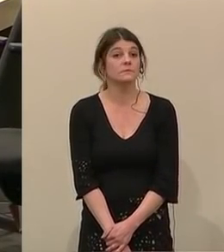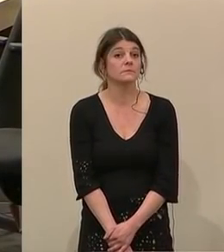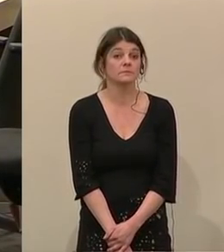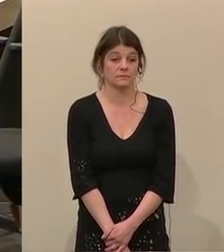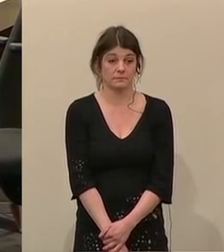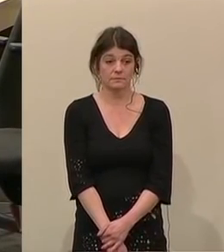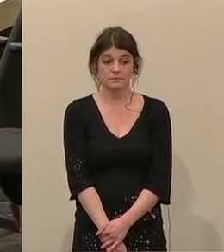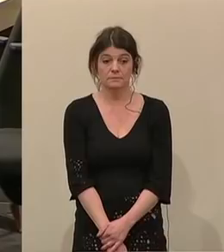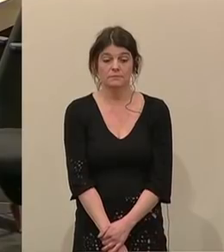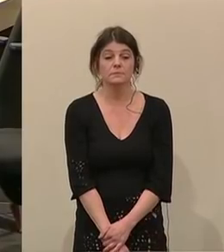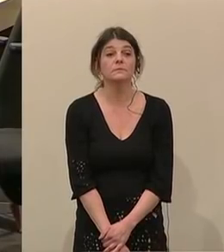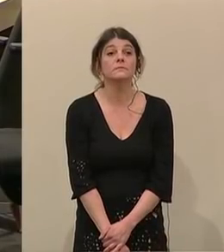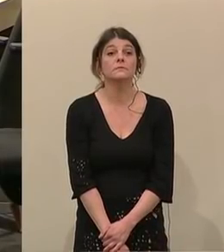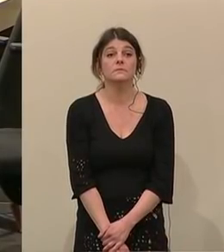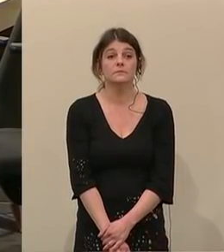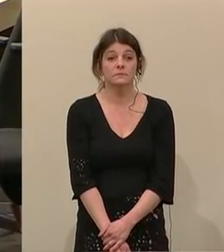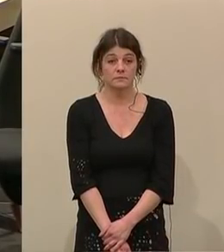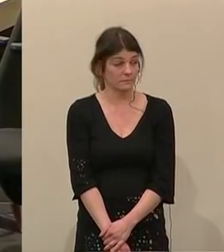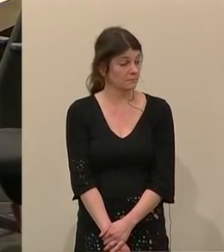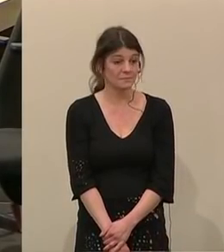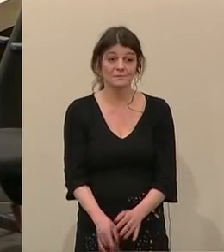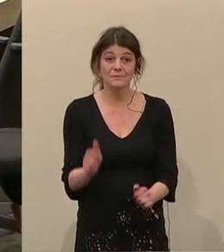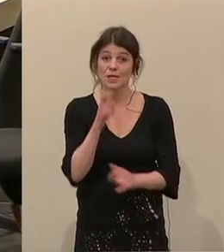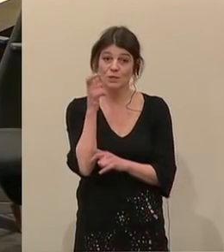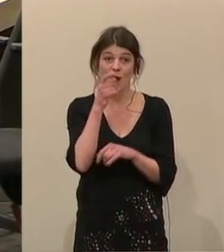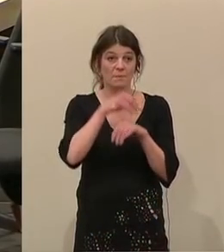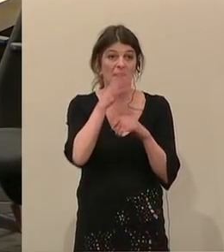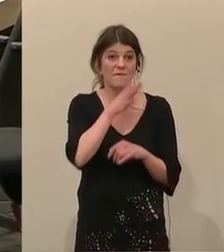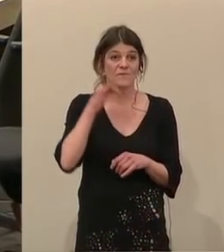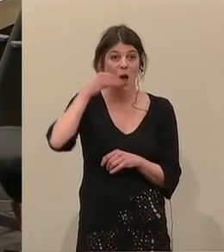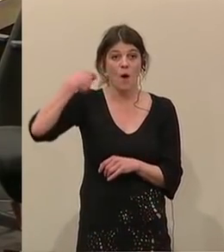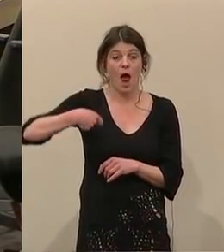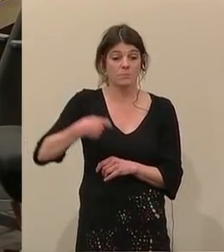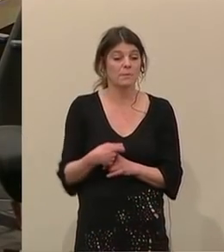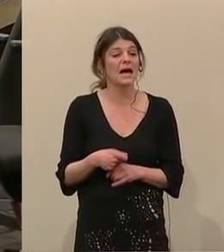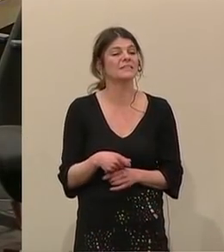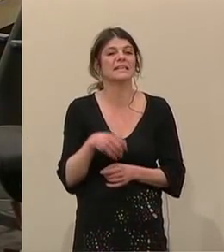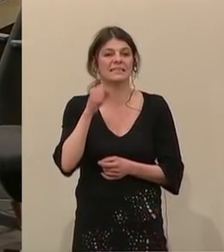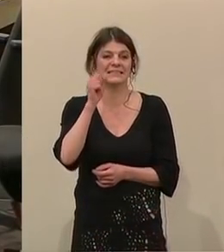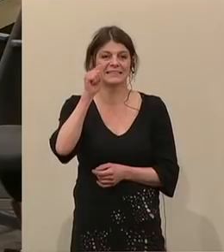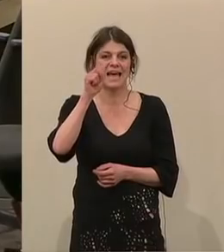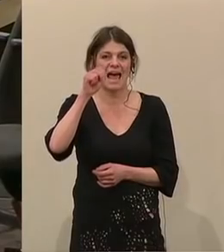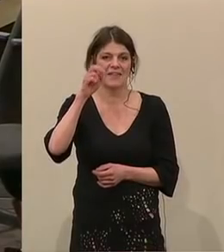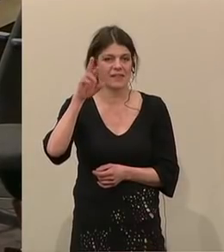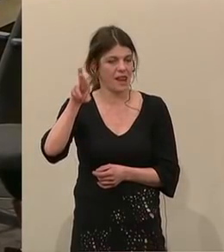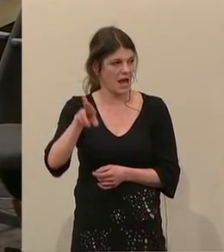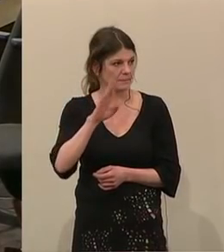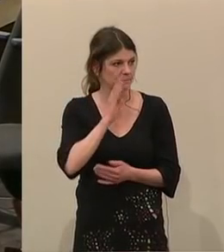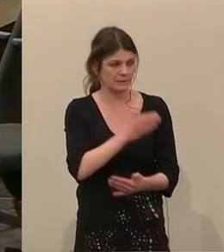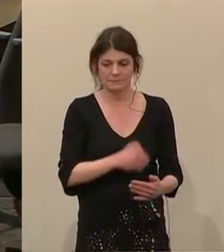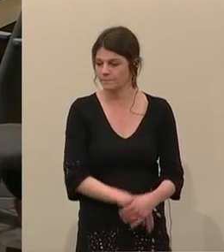Asylbescheid müssen Abschiebungen konsequent vollzogen werden, auch nach Afghanistan. Ansonsten habe das gesamte